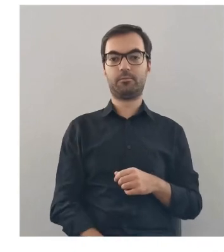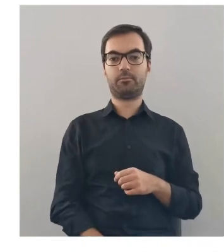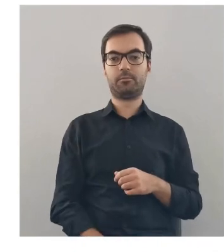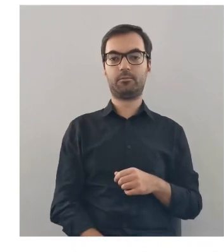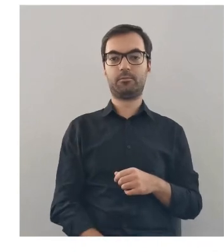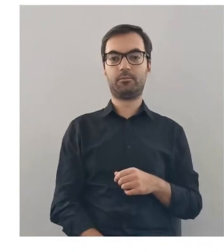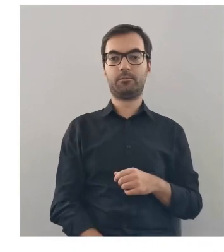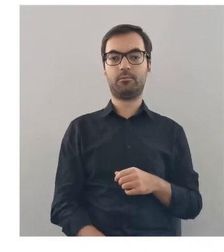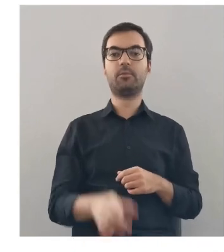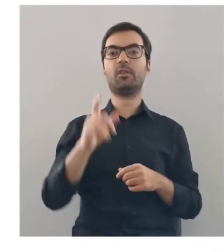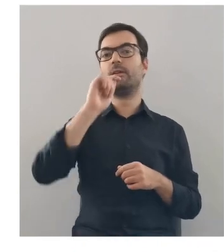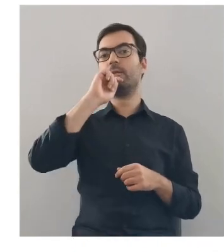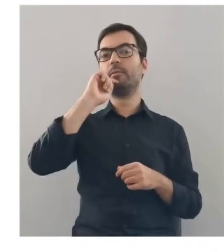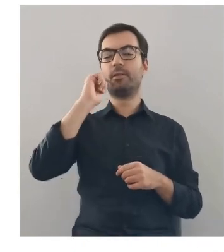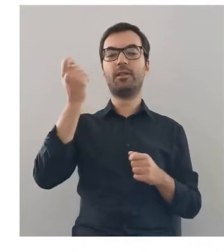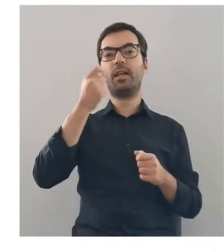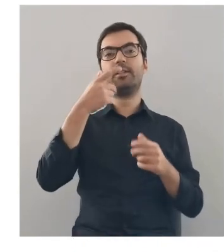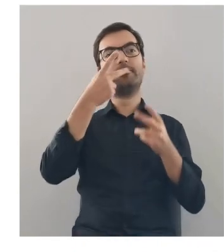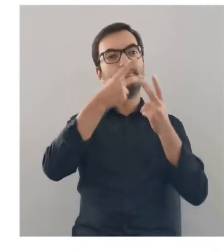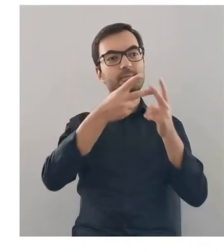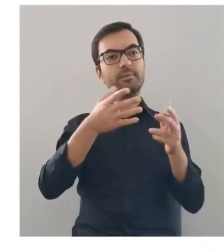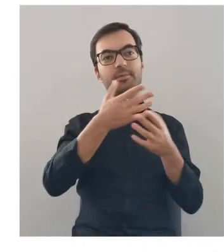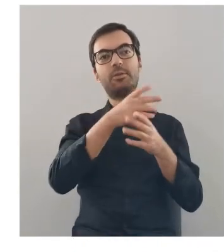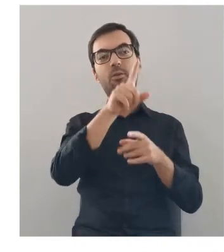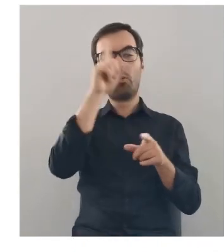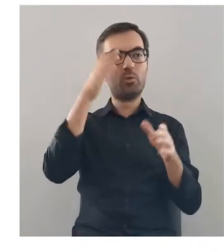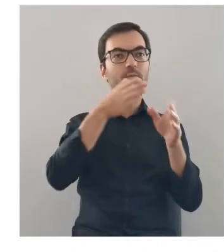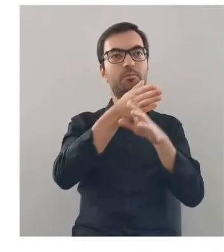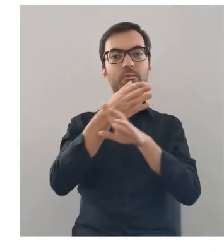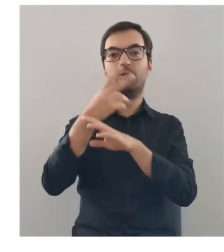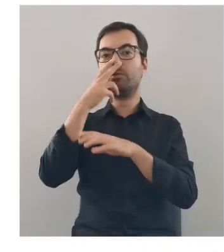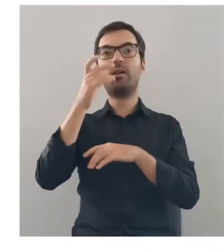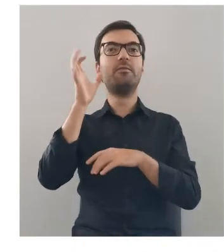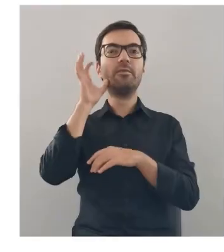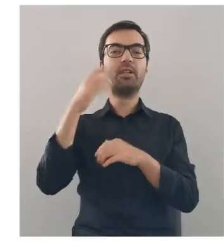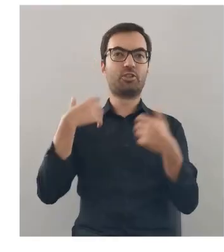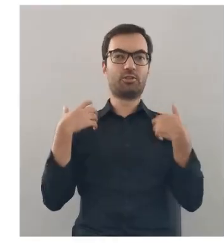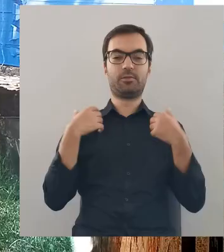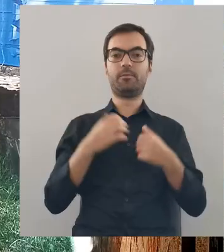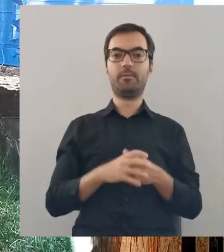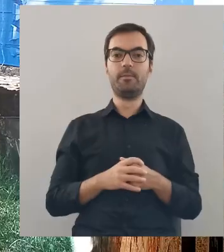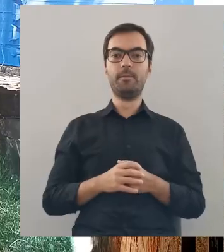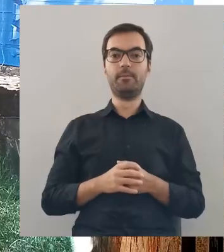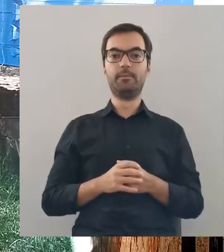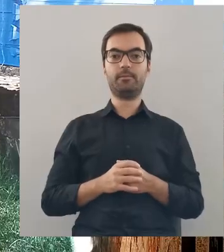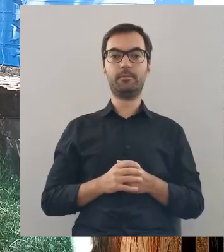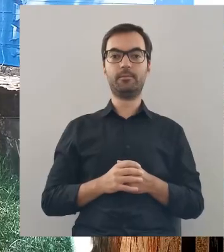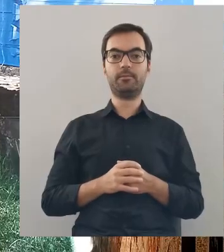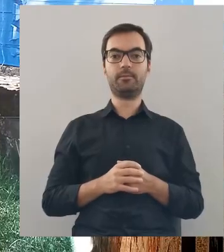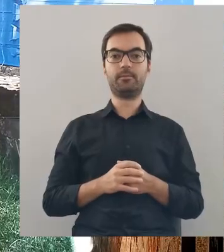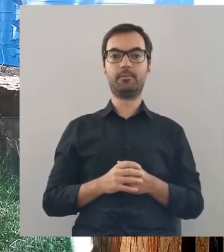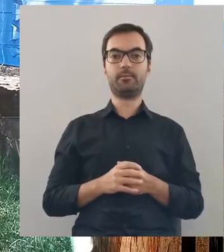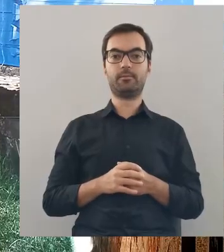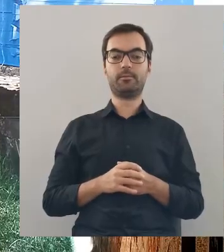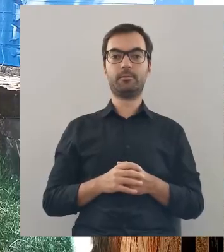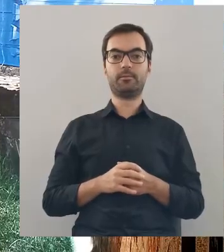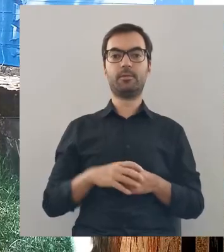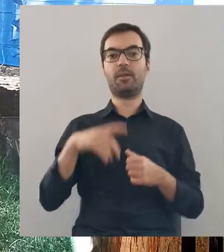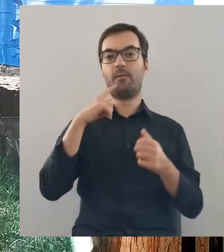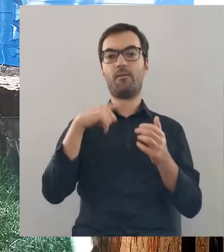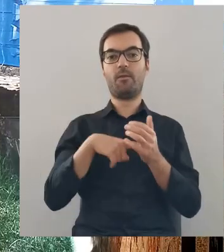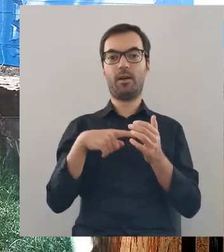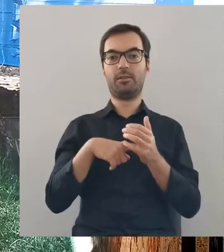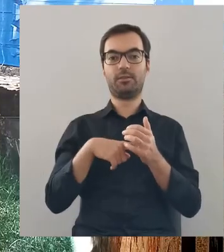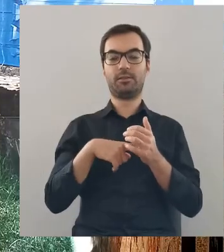który wyrusza do swoich poddanych, żeby sprawdzić i dowiedzieć się, jak im się żyje. No i właśnie